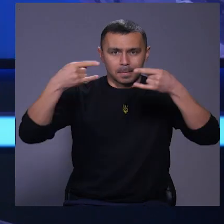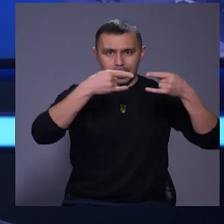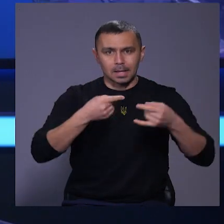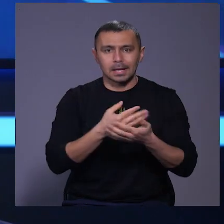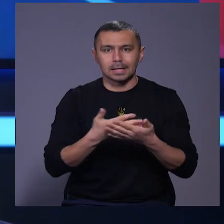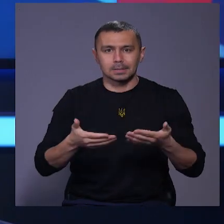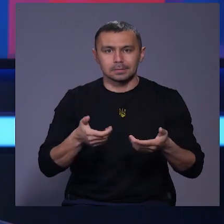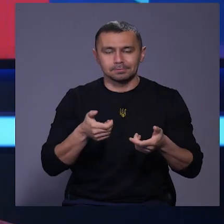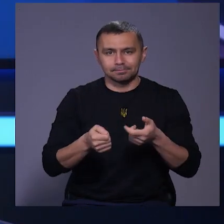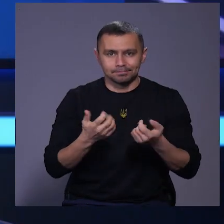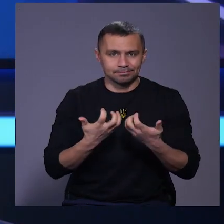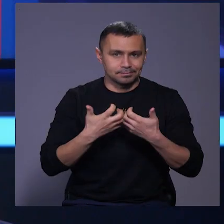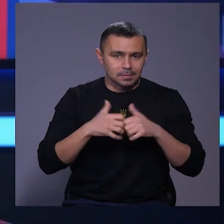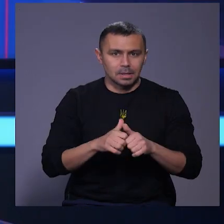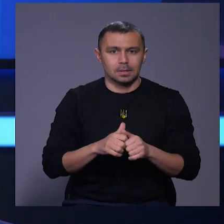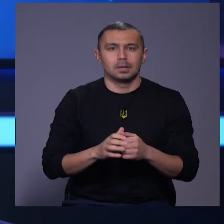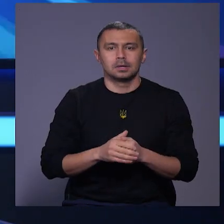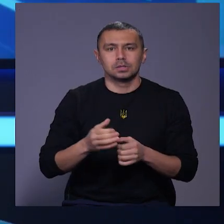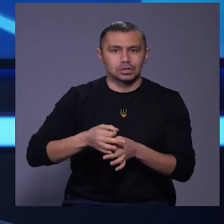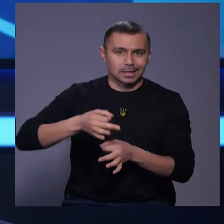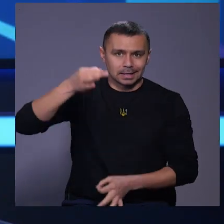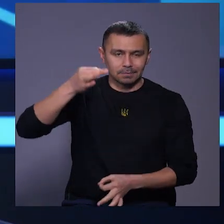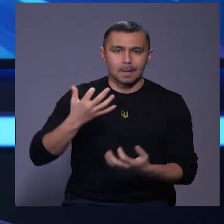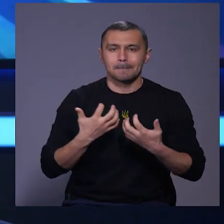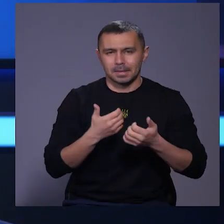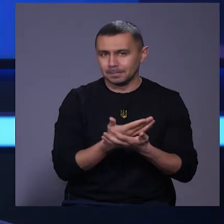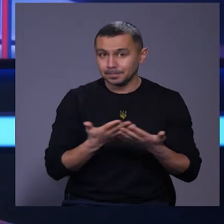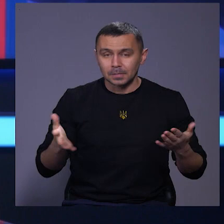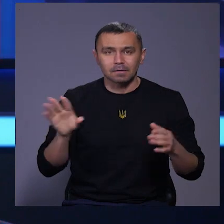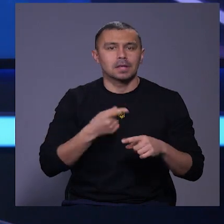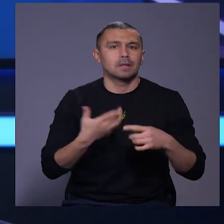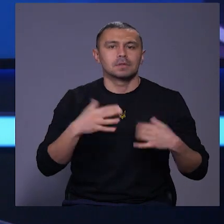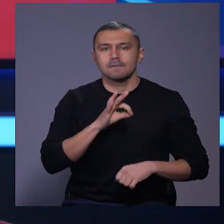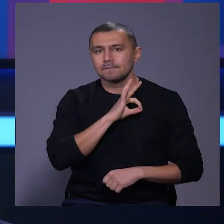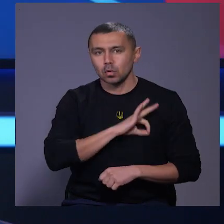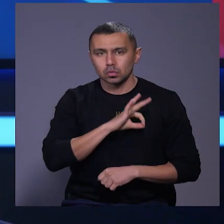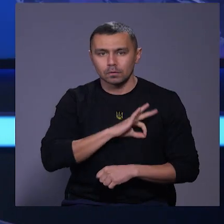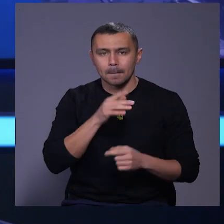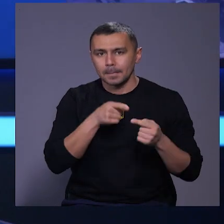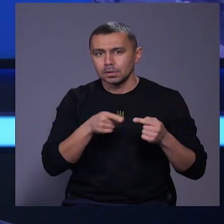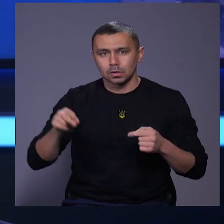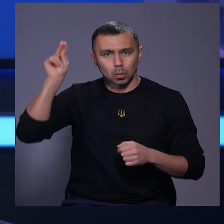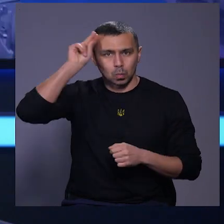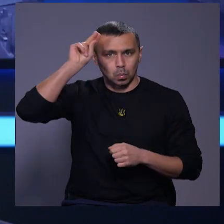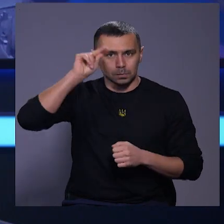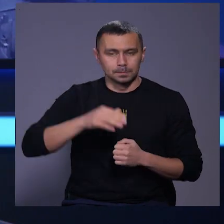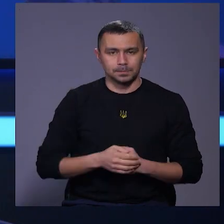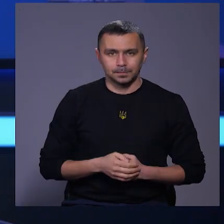різні датчики, набори, тримачі, штативи та прилади. Усе це вже використовують під час уроку.